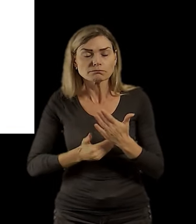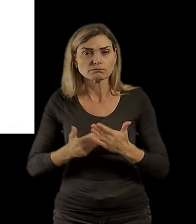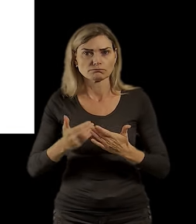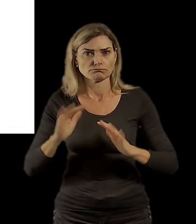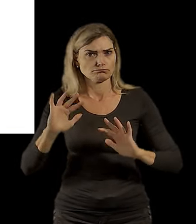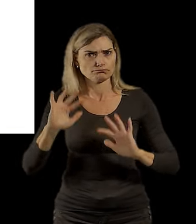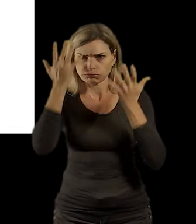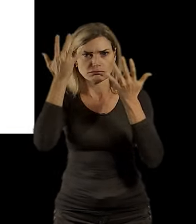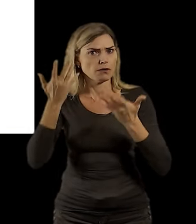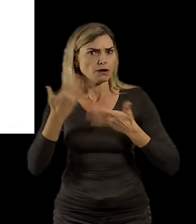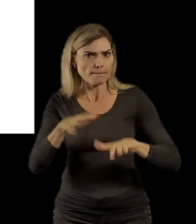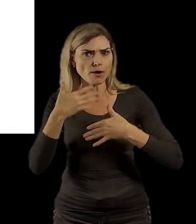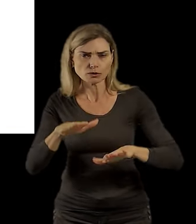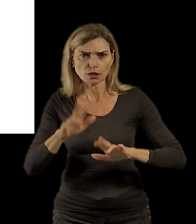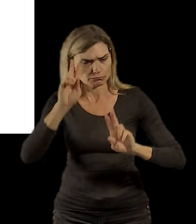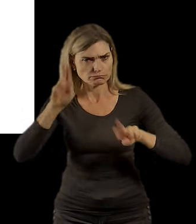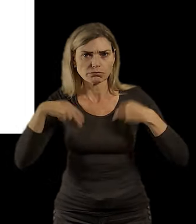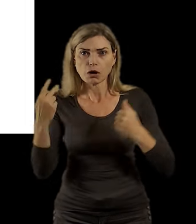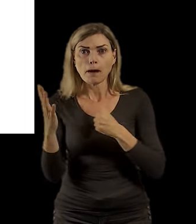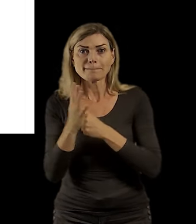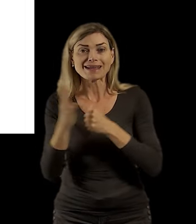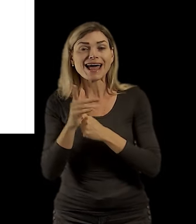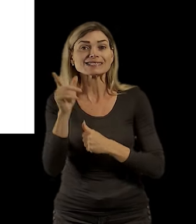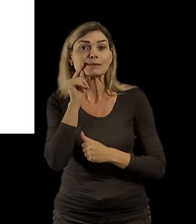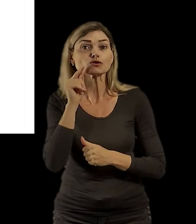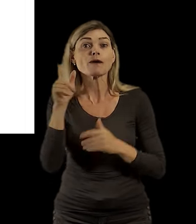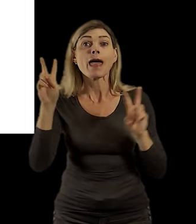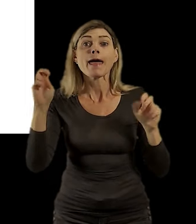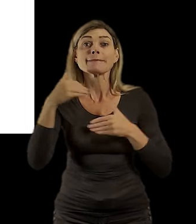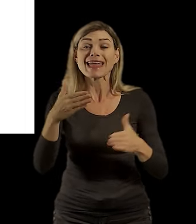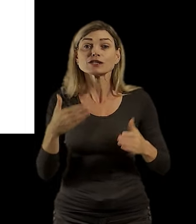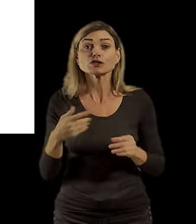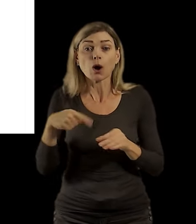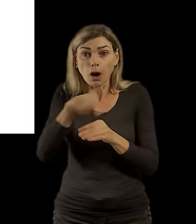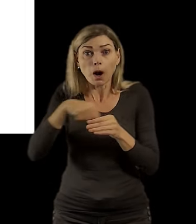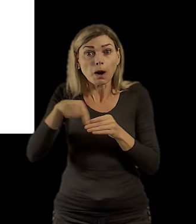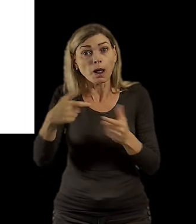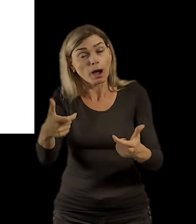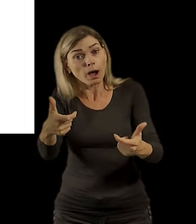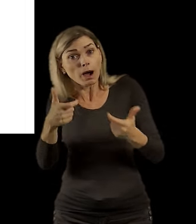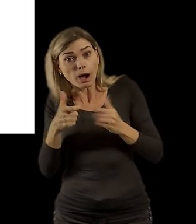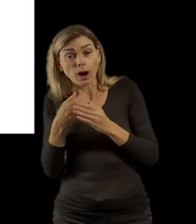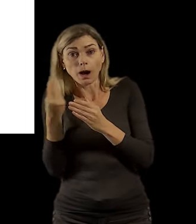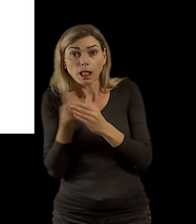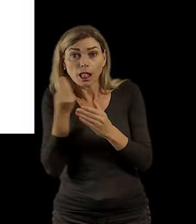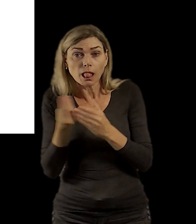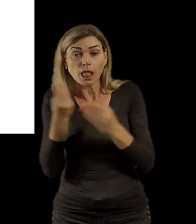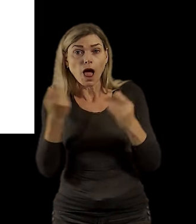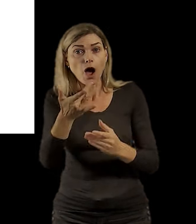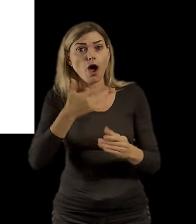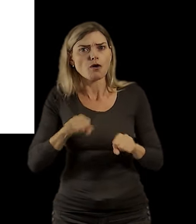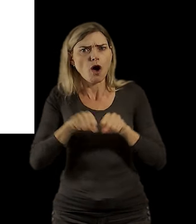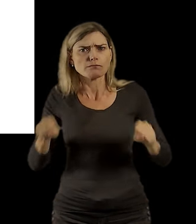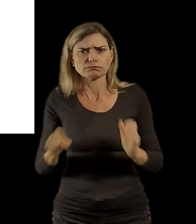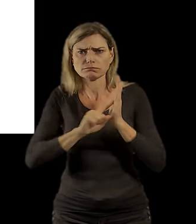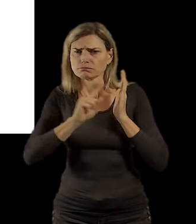jako říkají, řekněte, ne 15-minutovým městů, getům, tady tyranická kontrola a že to jsou